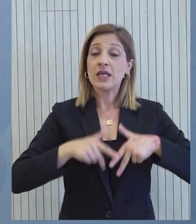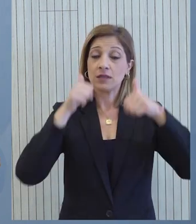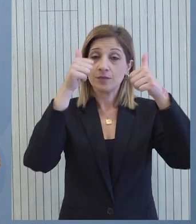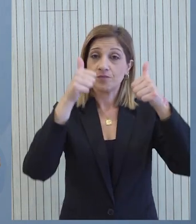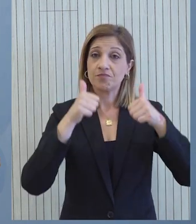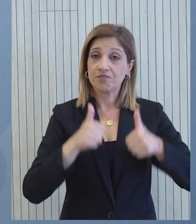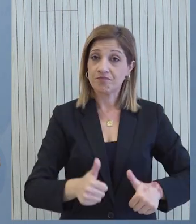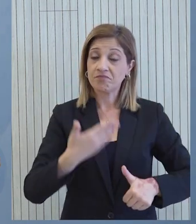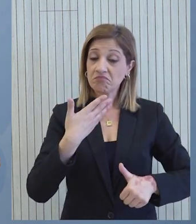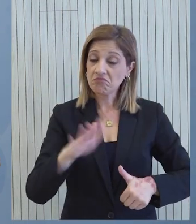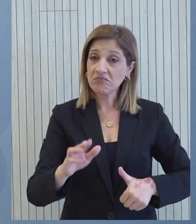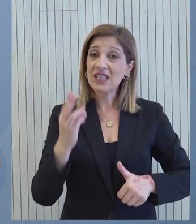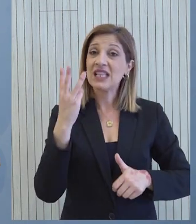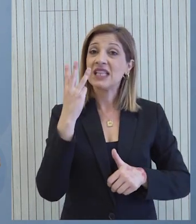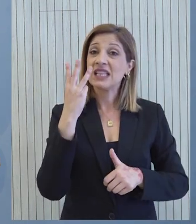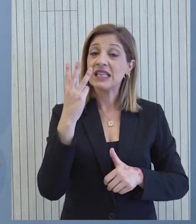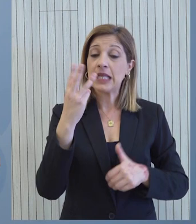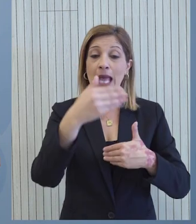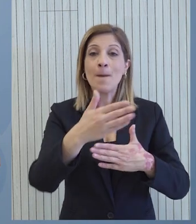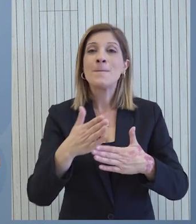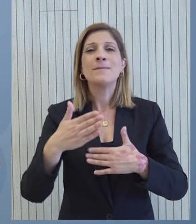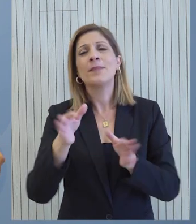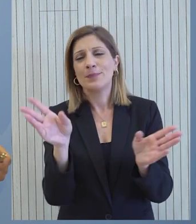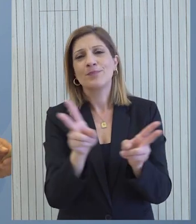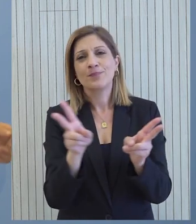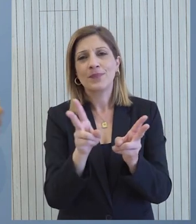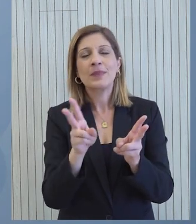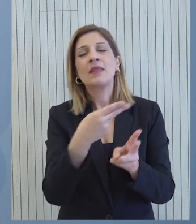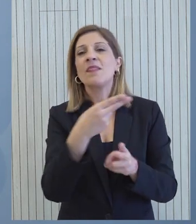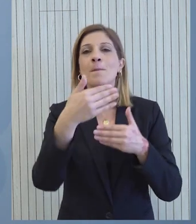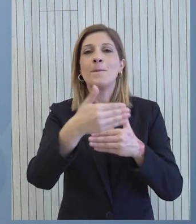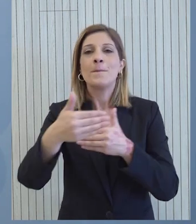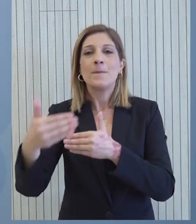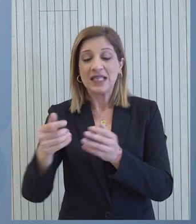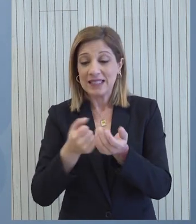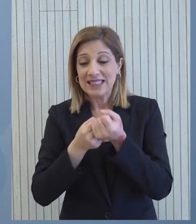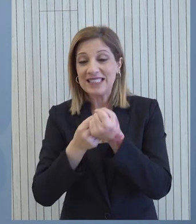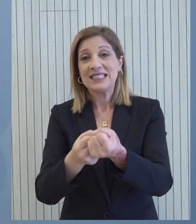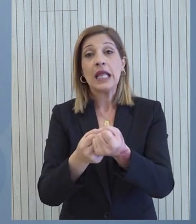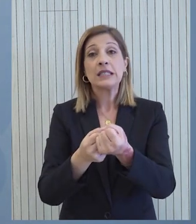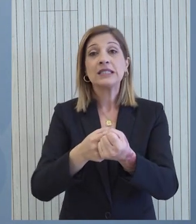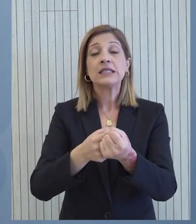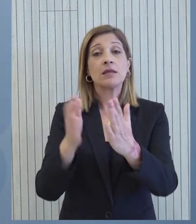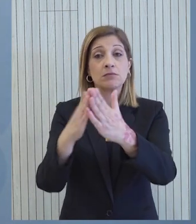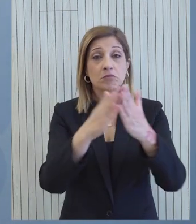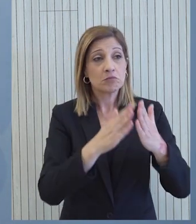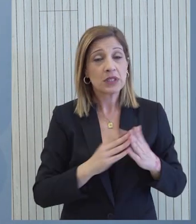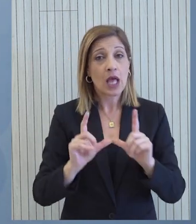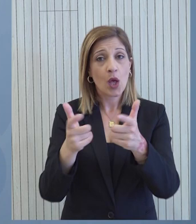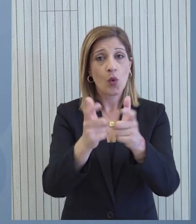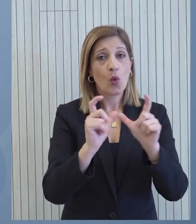πέραν των τριών μεγάλων πακέτων στήριξης των νοικοκυριών αξιολογούνται διαρκώς τα δεδομένα